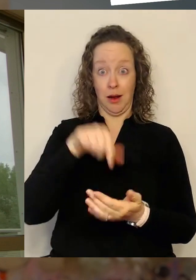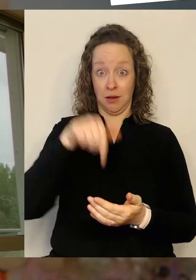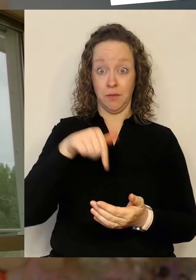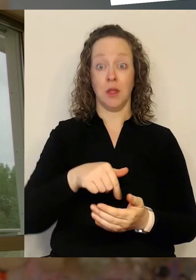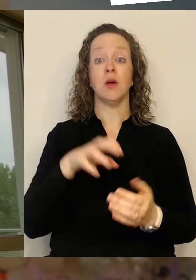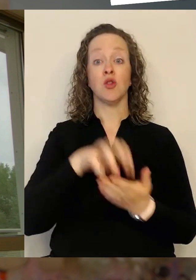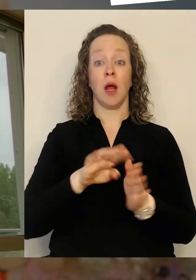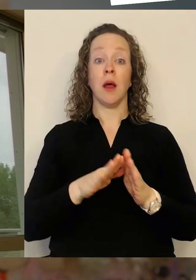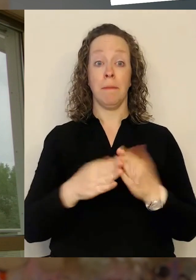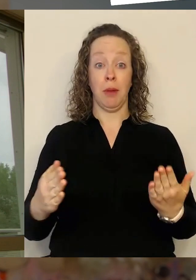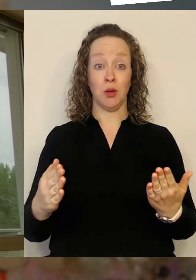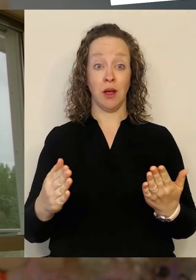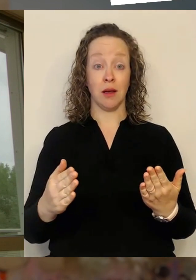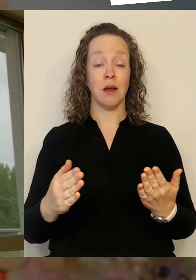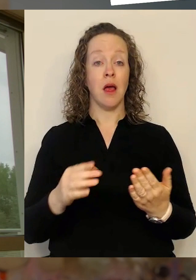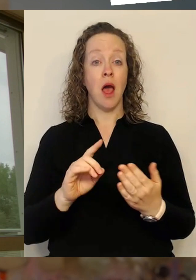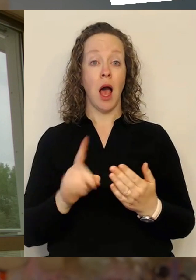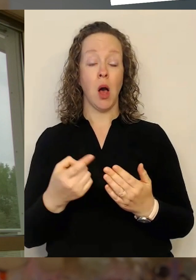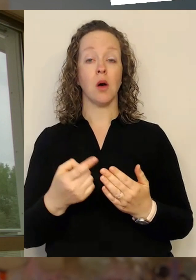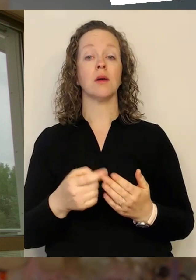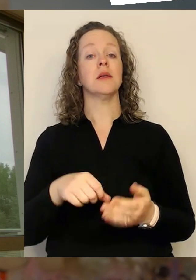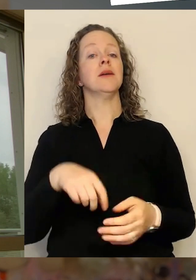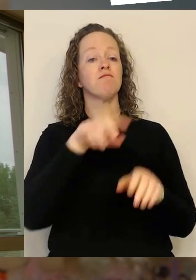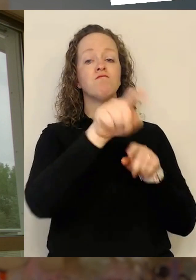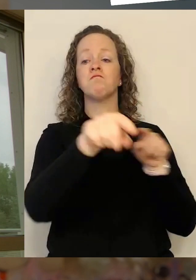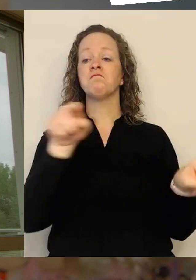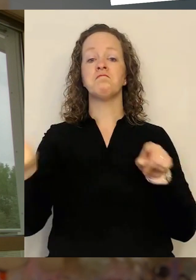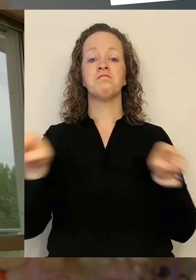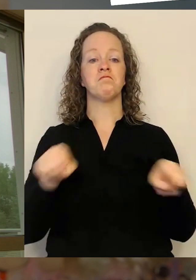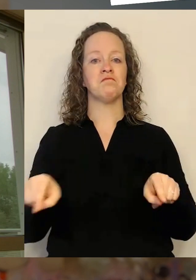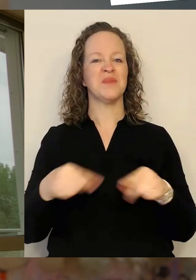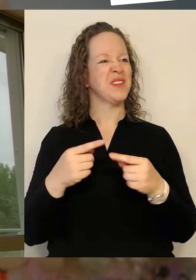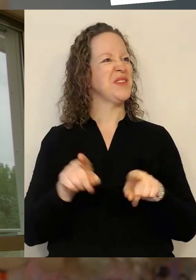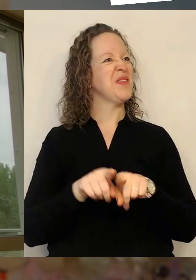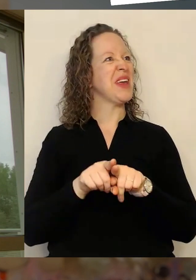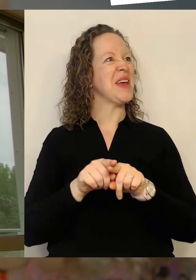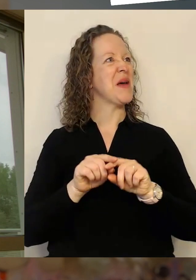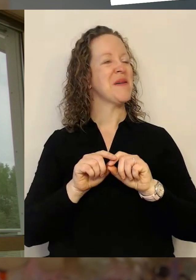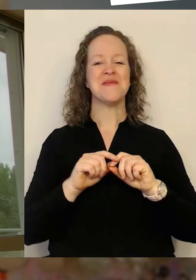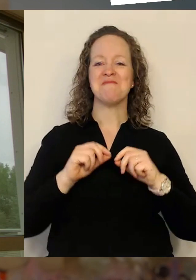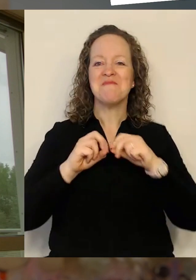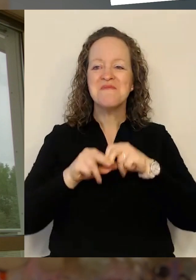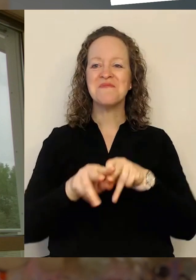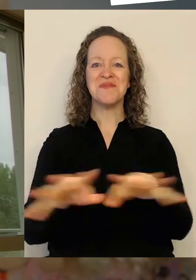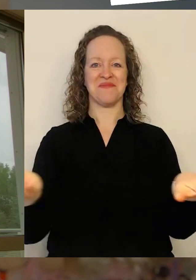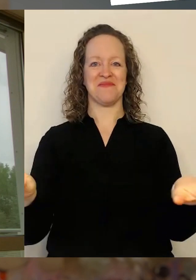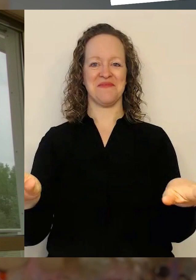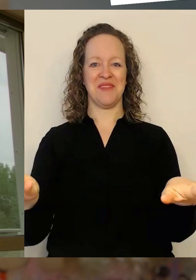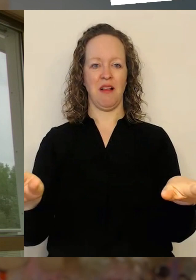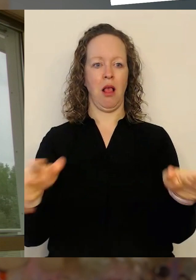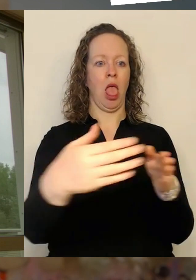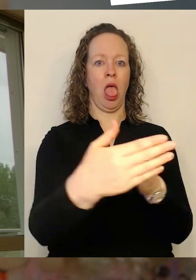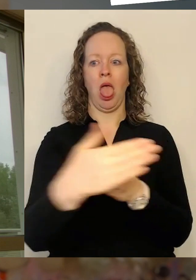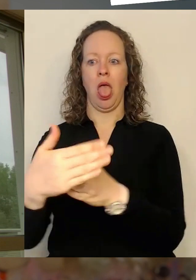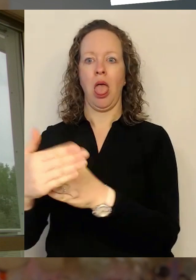diesem Jahr, sondern auch dezentral in der ganzen Stadt, ist es quasi schon eine kleine Bewegung geworden. Und Bewegung sollte man nicht aufhalten, sondern sollte man befördern. Und das ist der